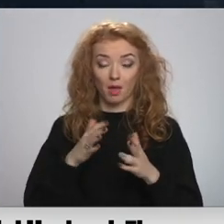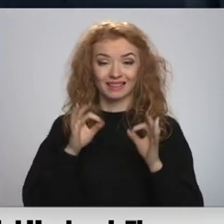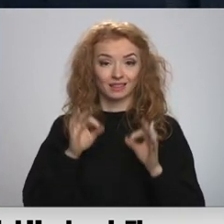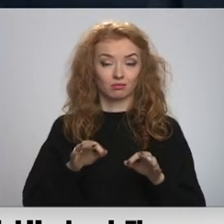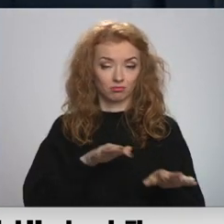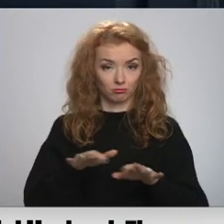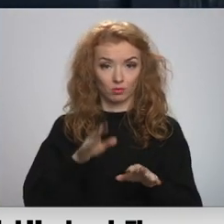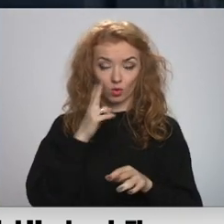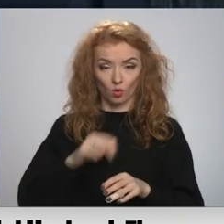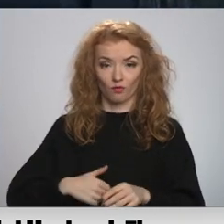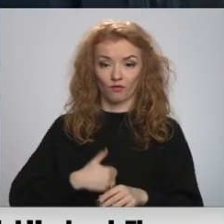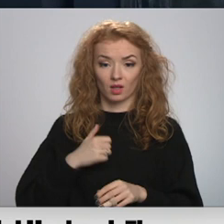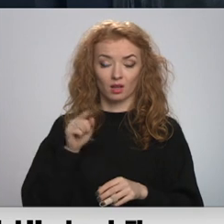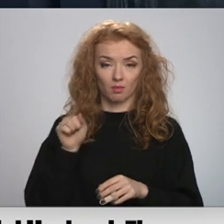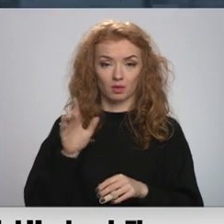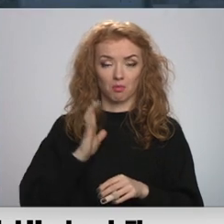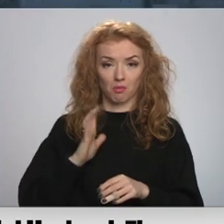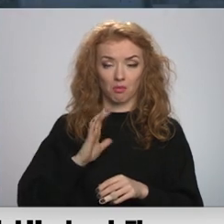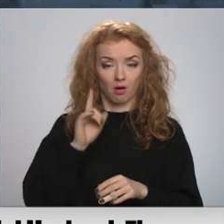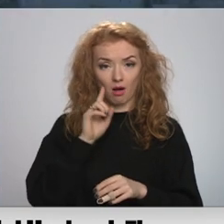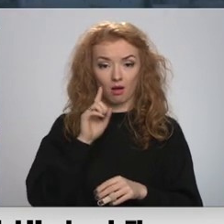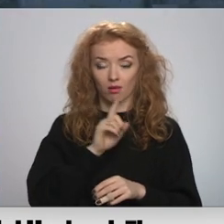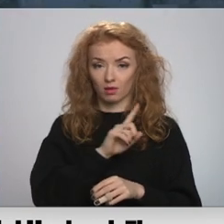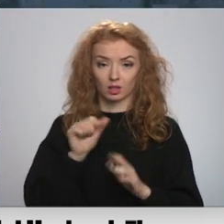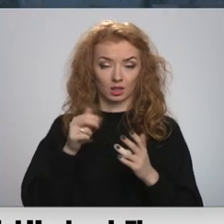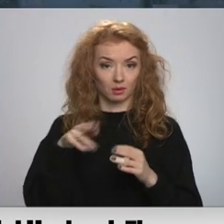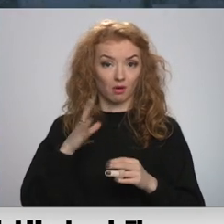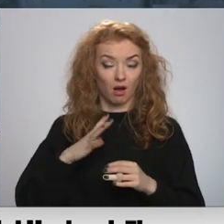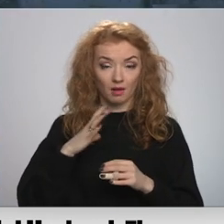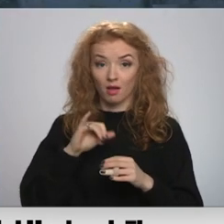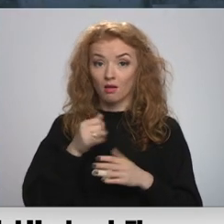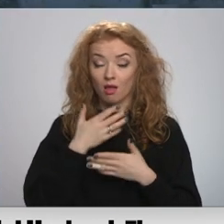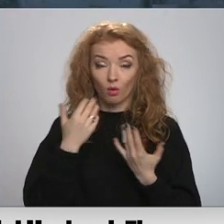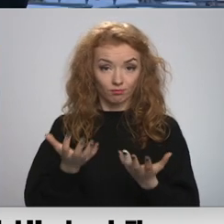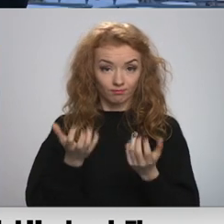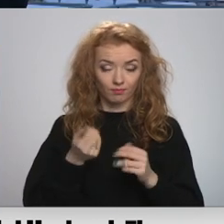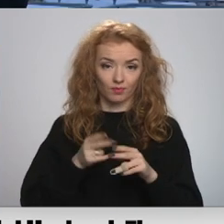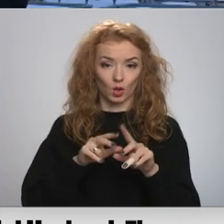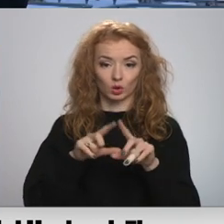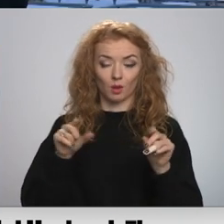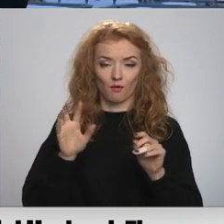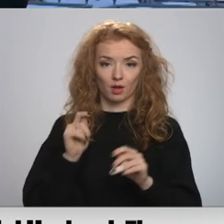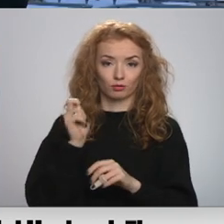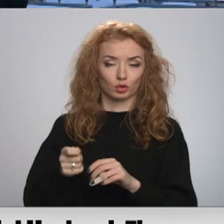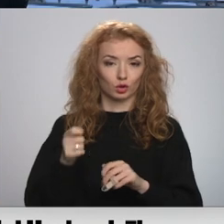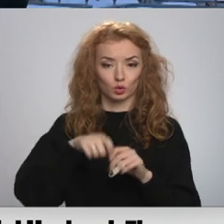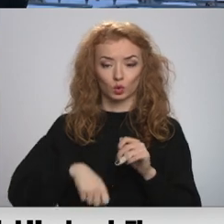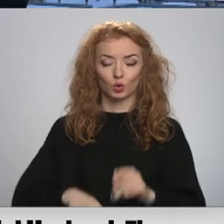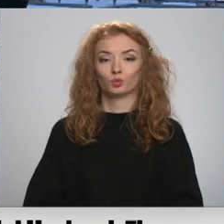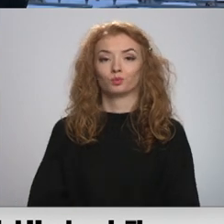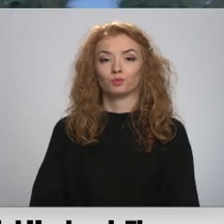plānu no uzņēmumu Valsts vids dienestas gaida līdz 6. decembrim. Ja tas netiks saņemts, uzņēmām var piemērot naudas sodu.